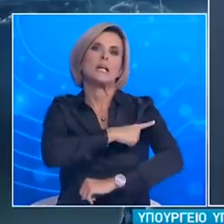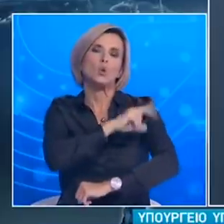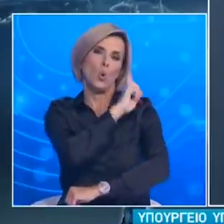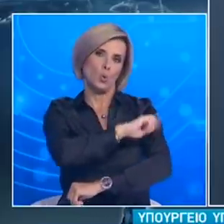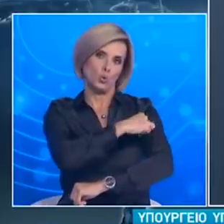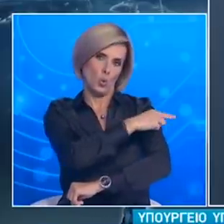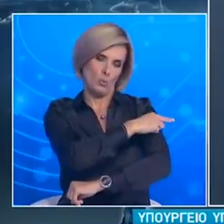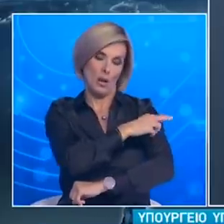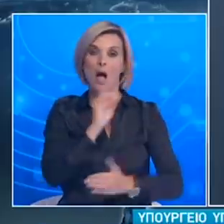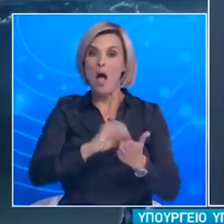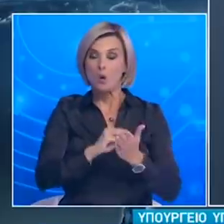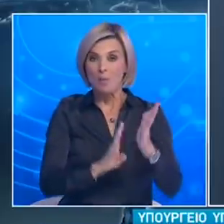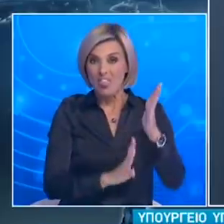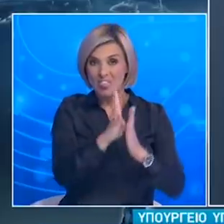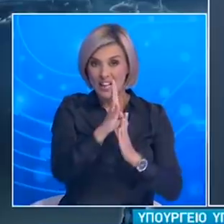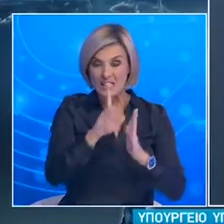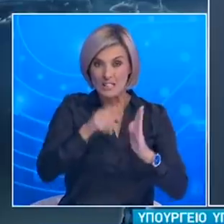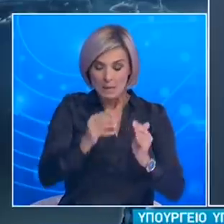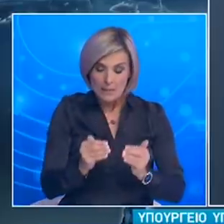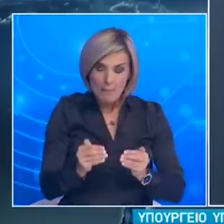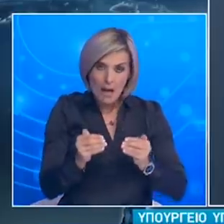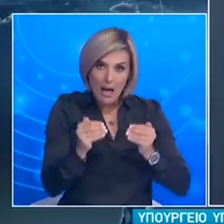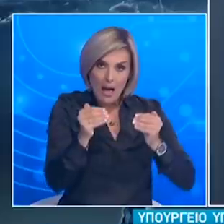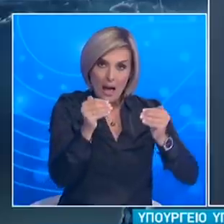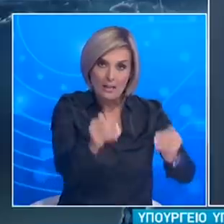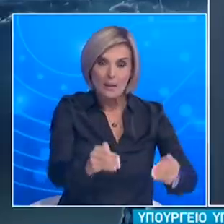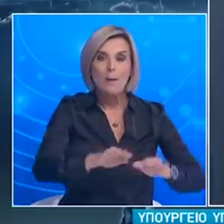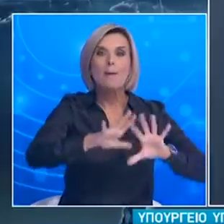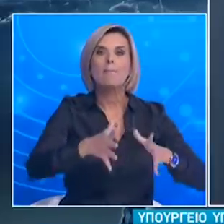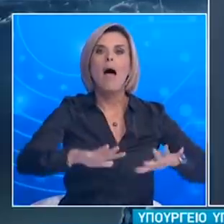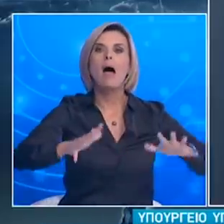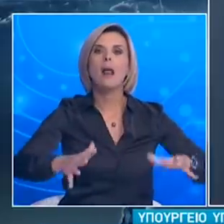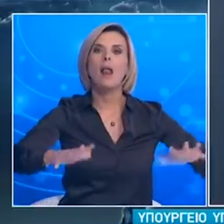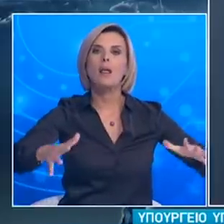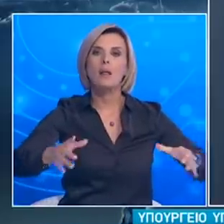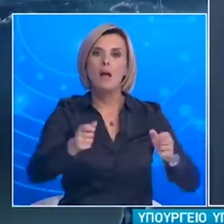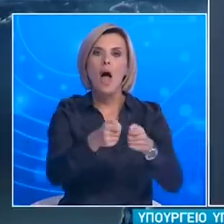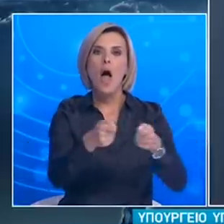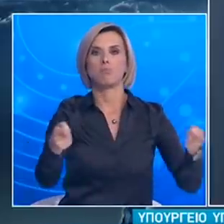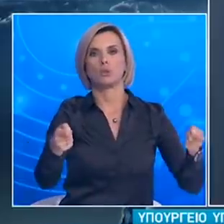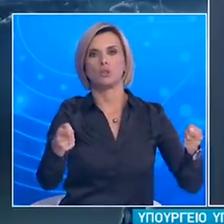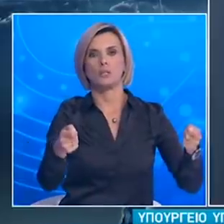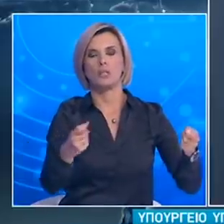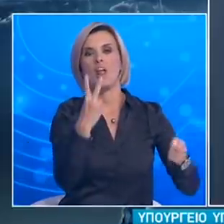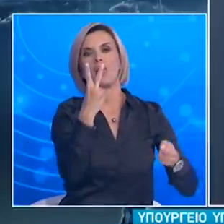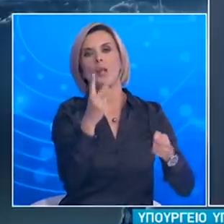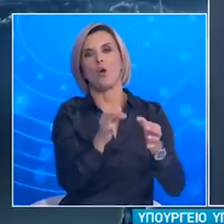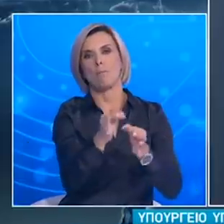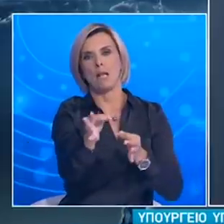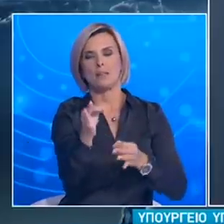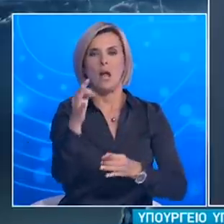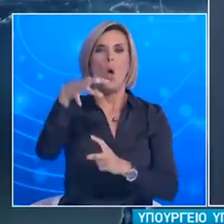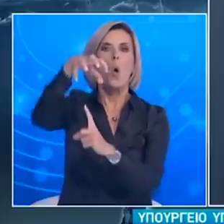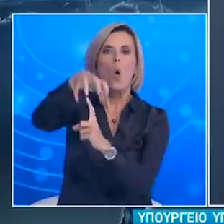Για 14 ημέρες ακόμα παρατείνεται τα μέτρα προστασίας σε παραλίες τα οποία έχουν ως στόχο την τήρηση αποστάσεων όπως η ελάχιστη απόσταση ανάμεσα στις σομπρέλες